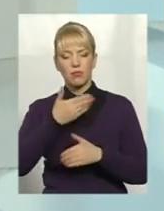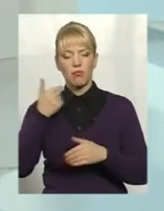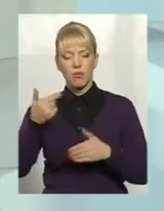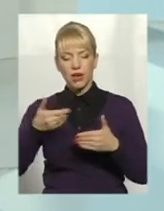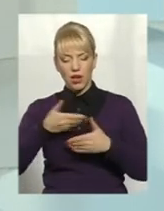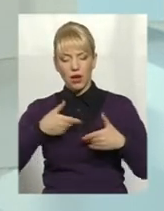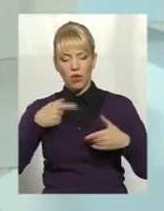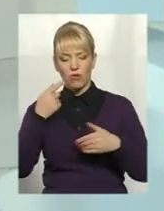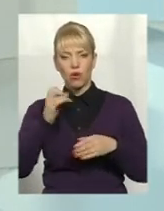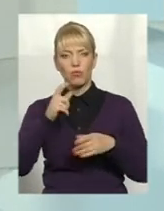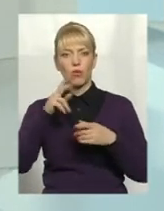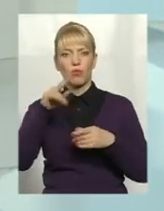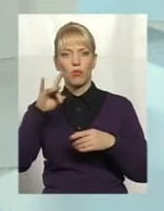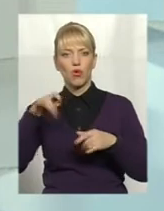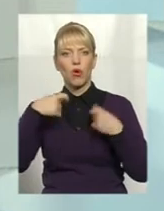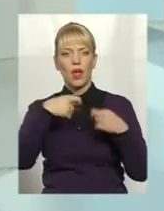Так.